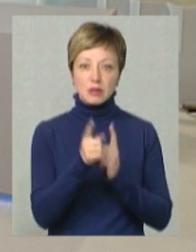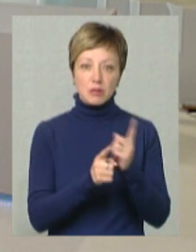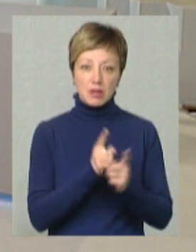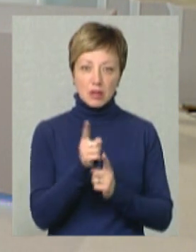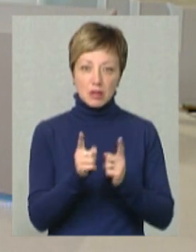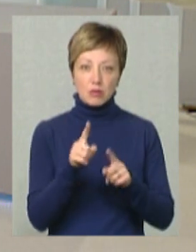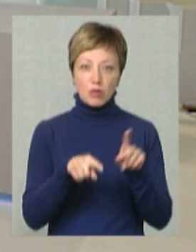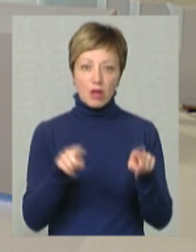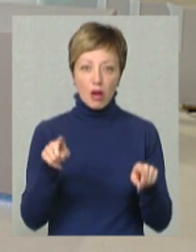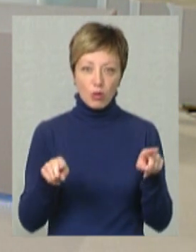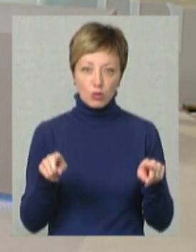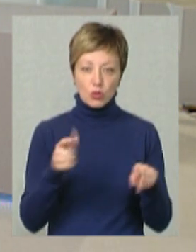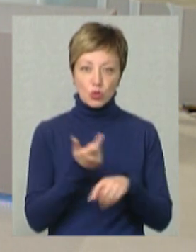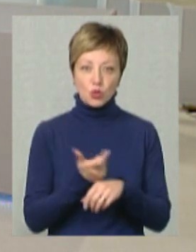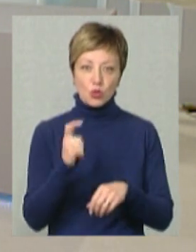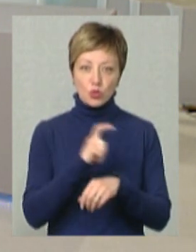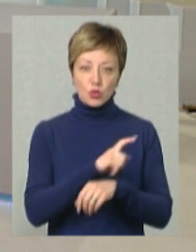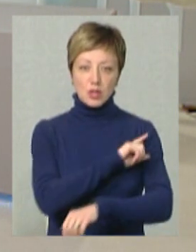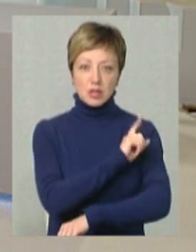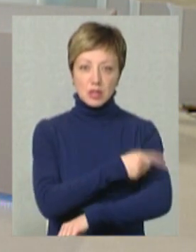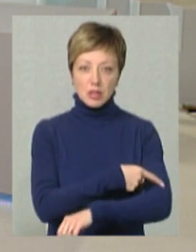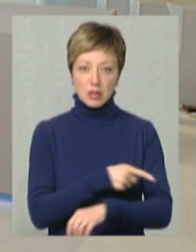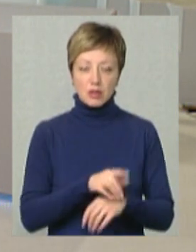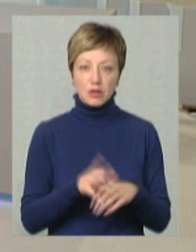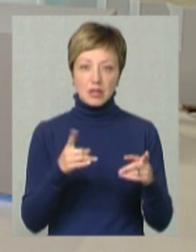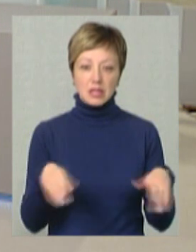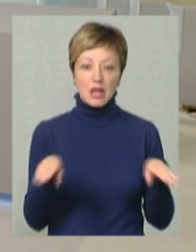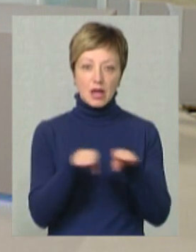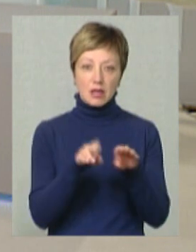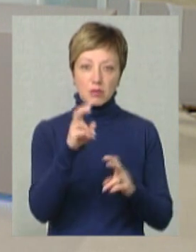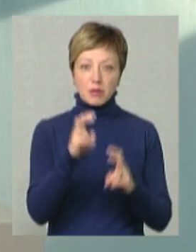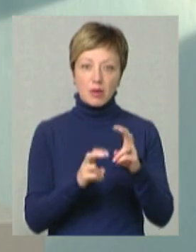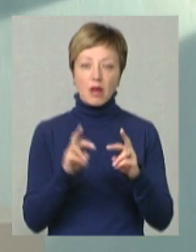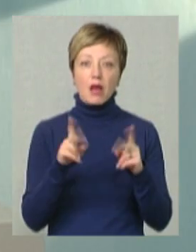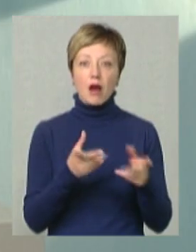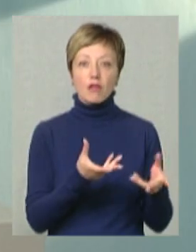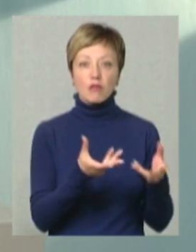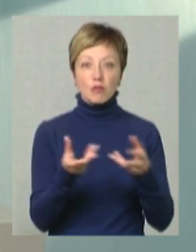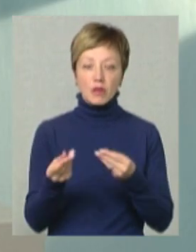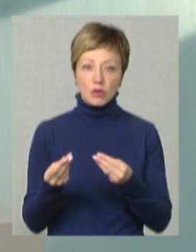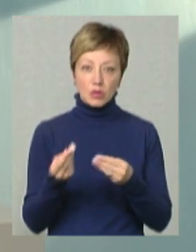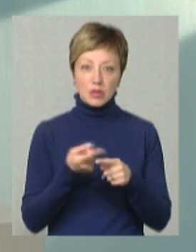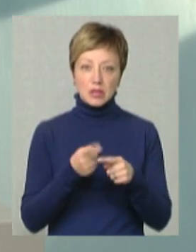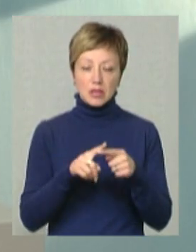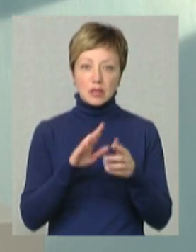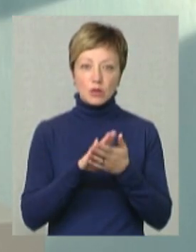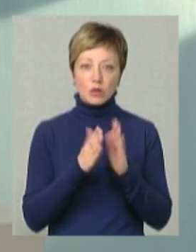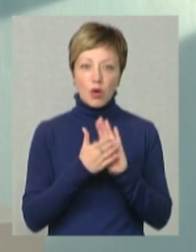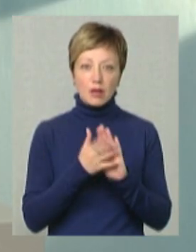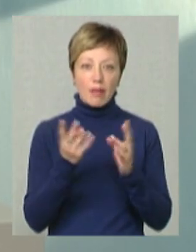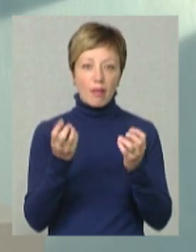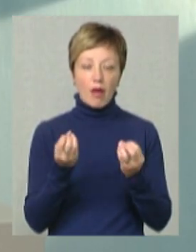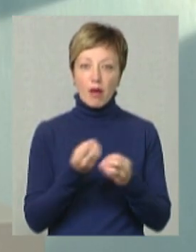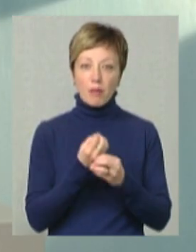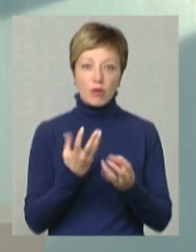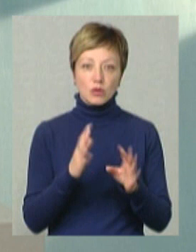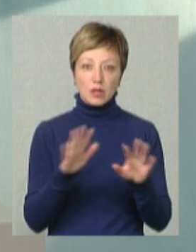подекуди дуже сильно, то навіть закрились підприємства. Як вплинула оця ситуація непроста на